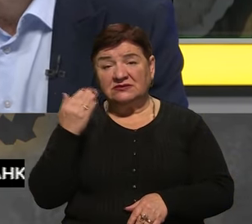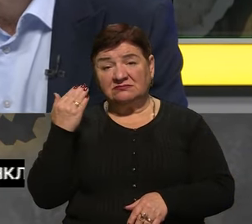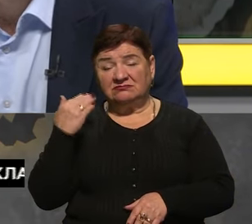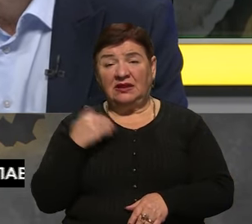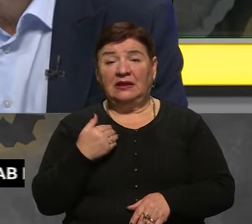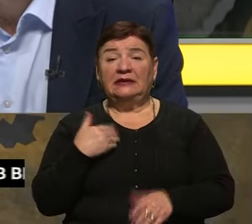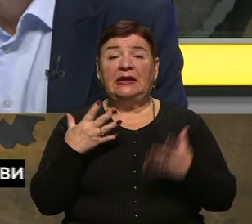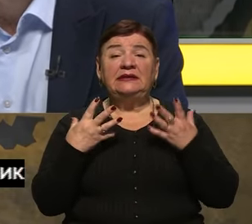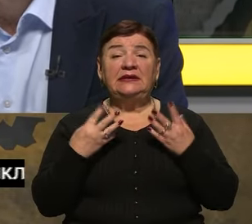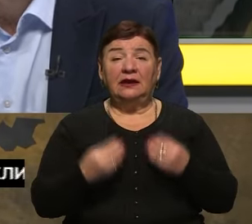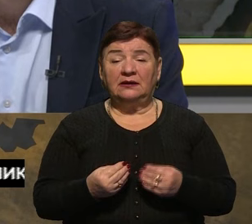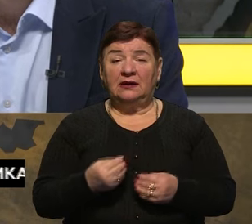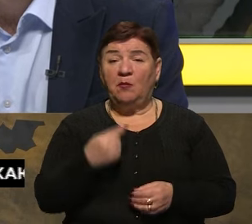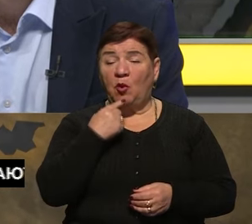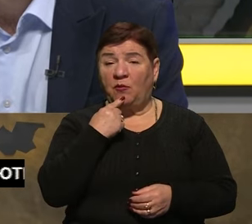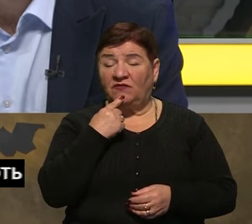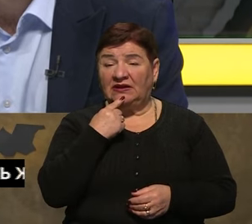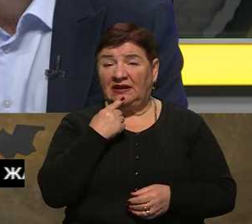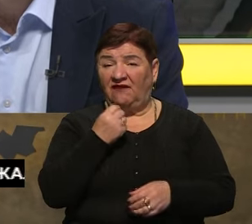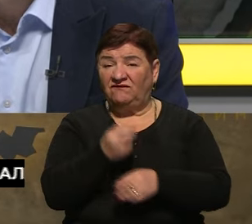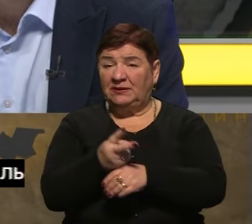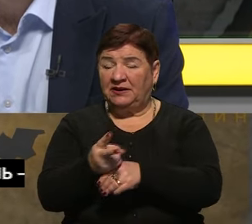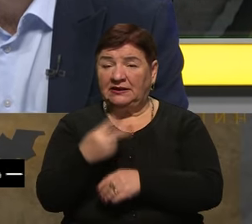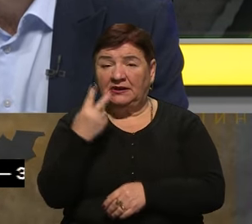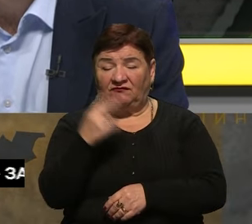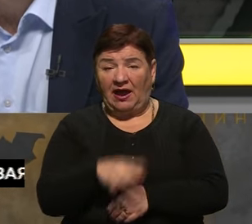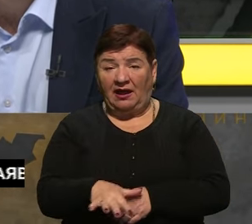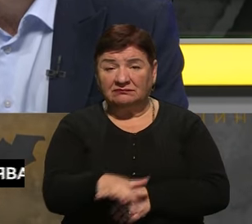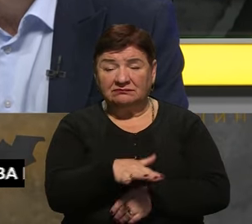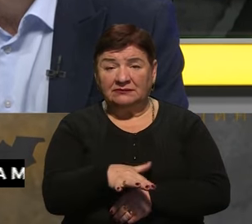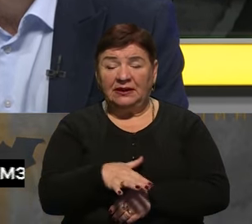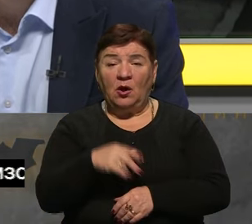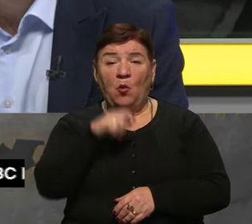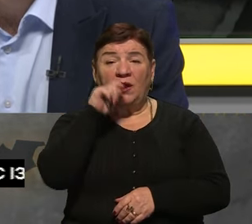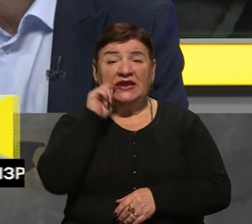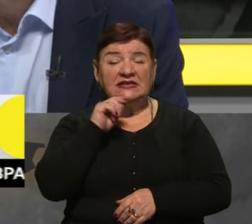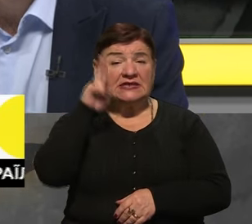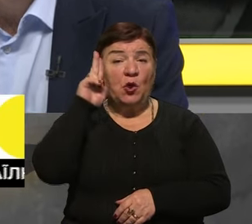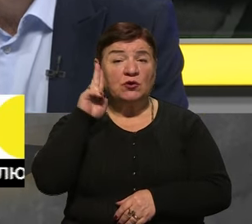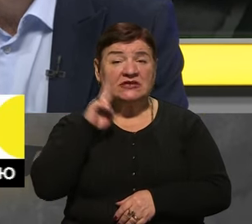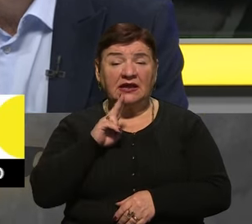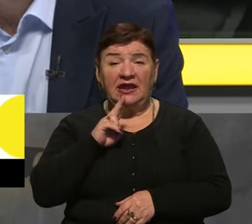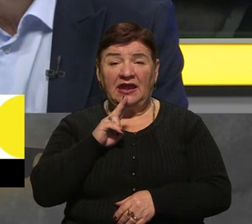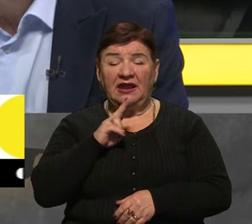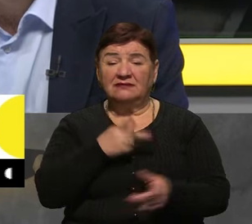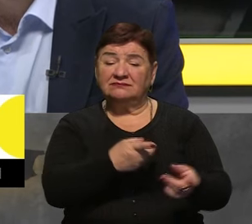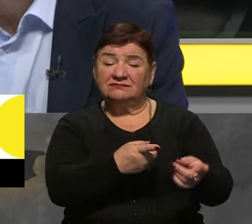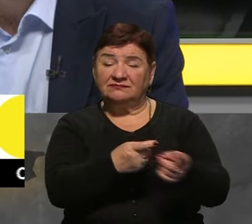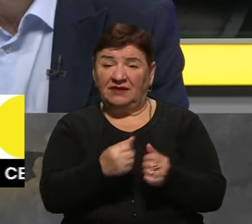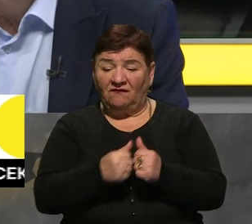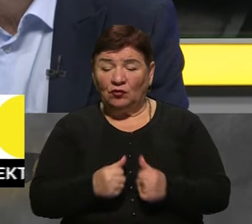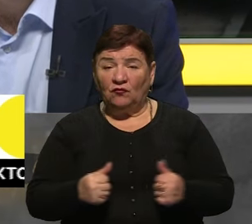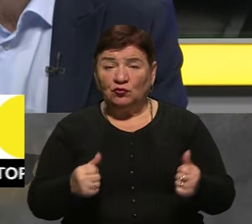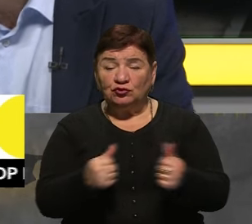на днях вони пробували відбити два опорніка, але українські козаки їх вправно затягнули в ловушку.